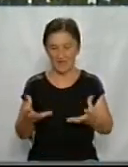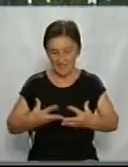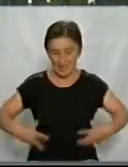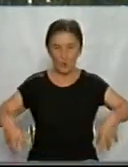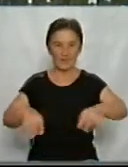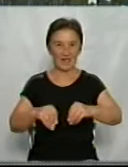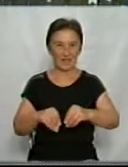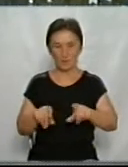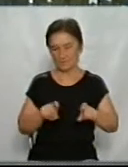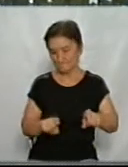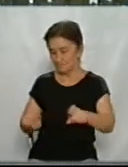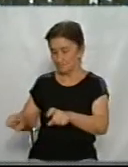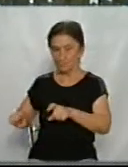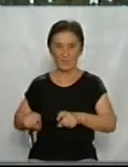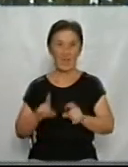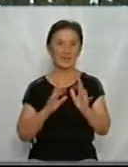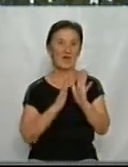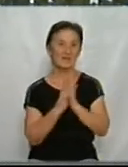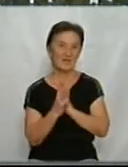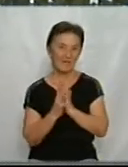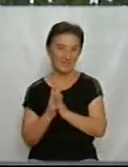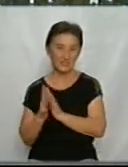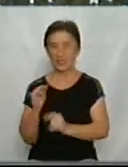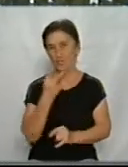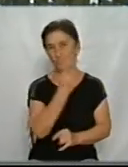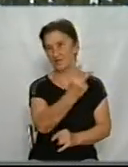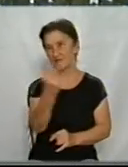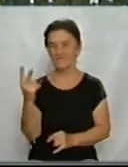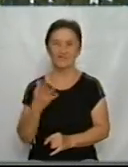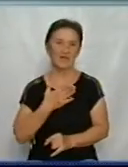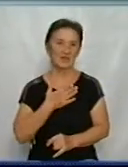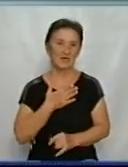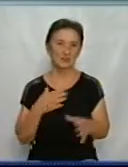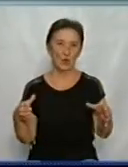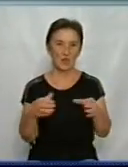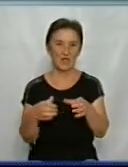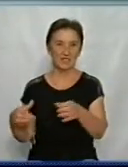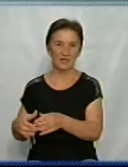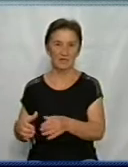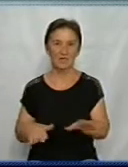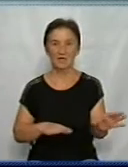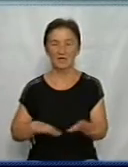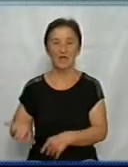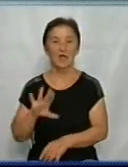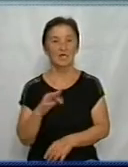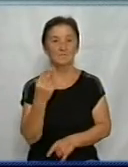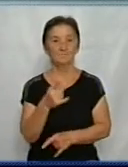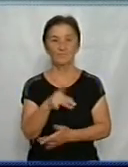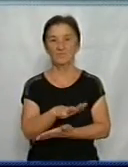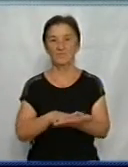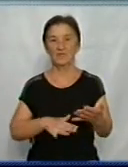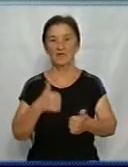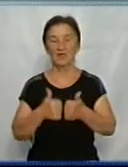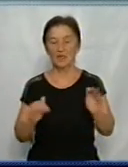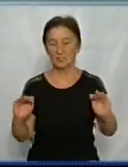на травичці і подивитися виступи наших колективів. Суспільна Кропивницький продовжує цикл